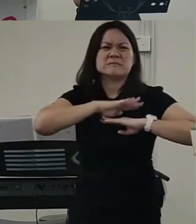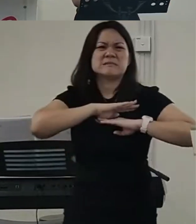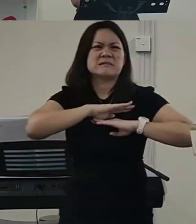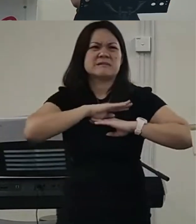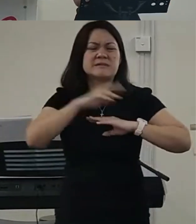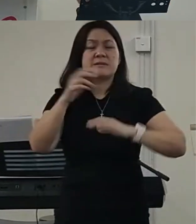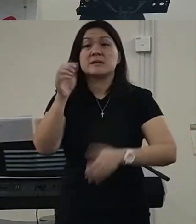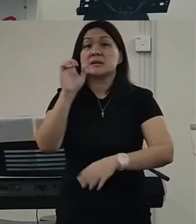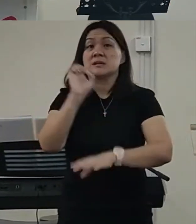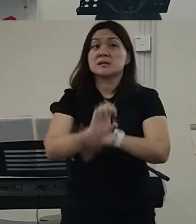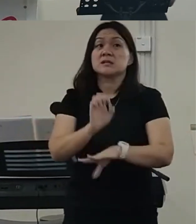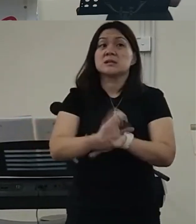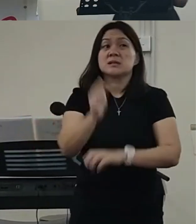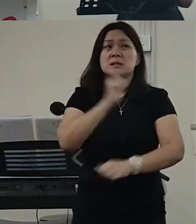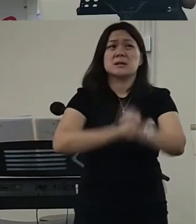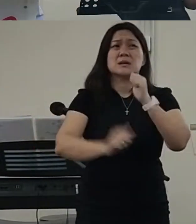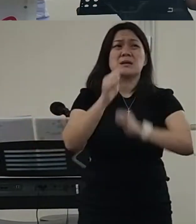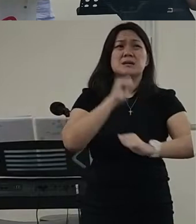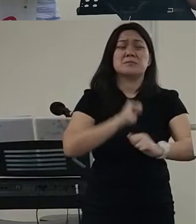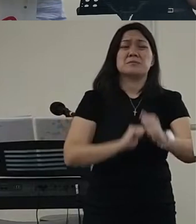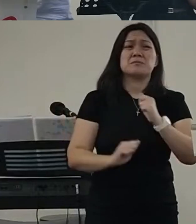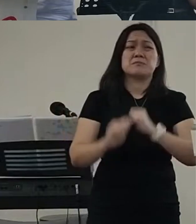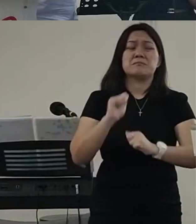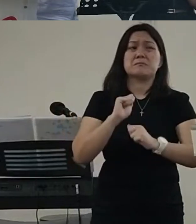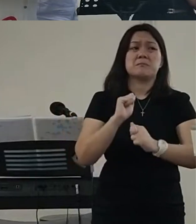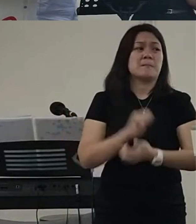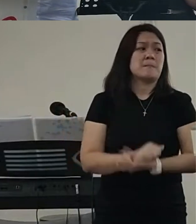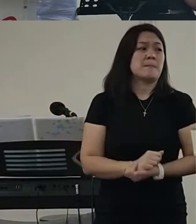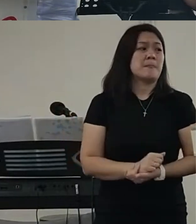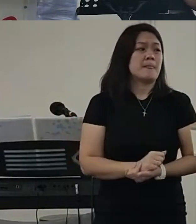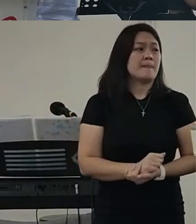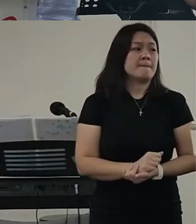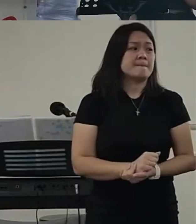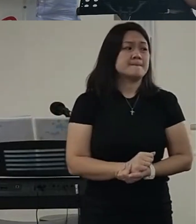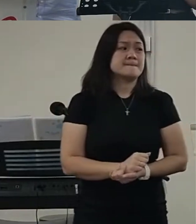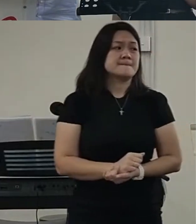我们不能够呢对于我们现在在教会里面所有的活动满足而已